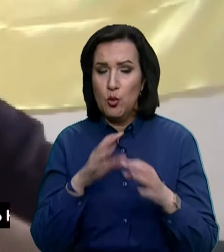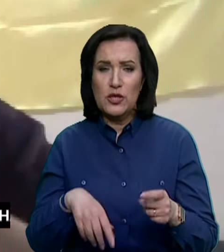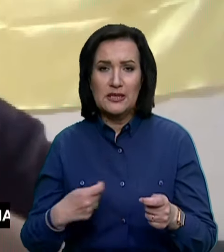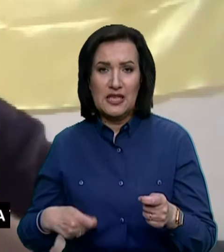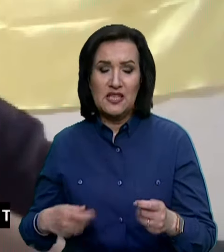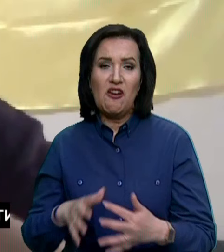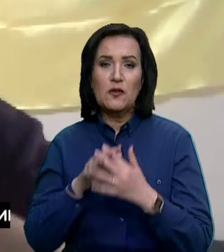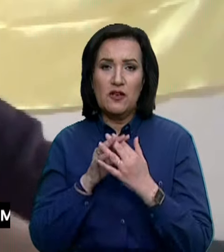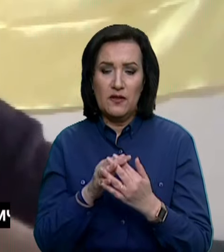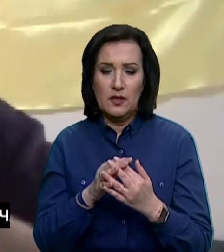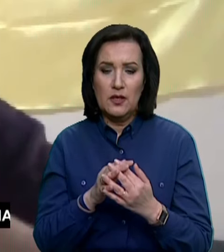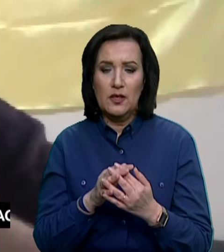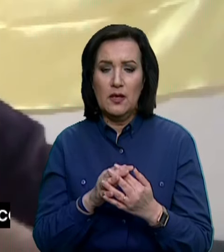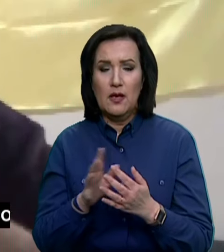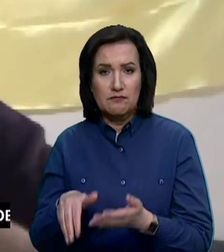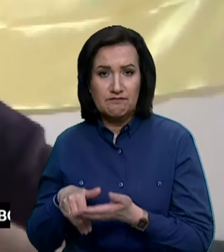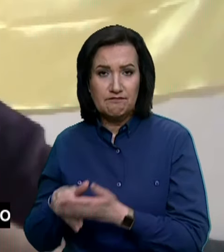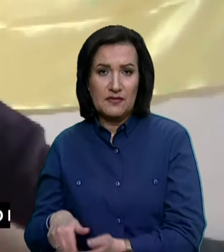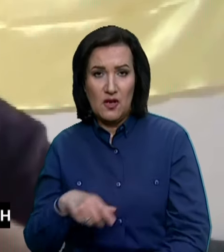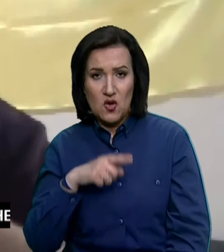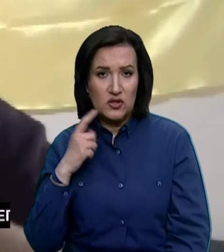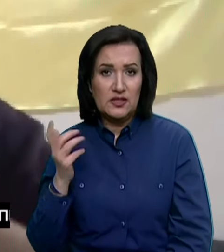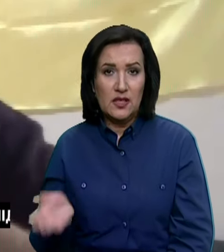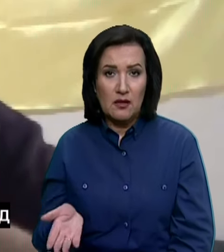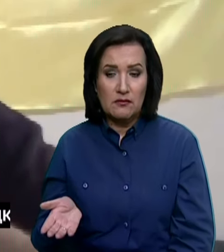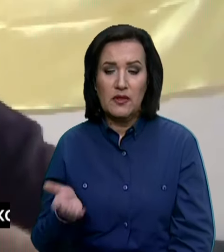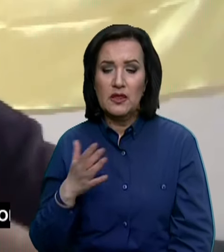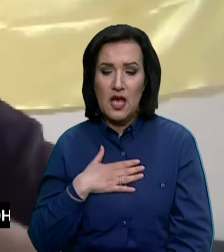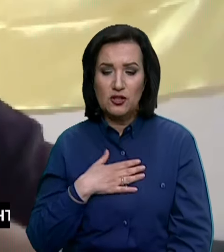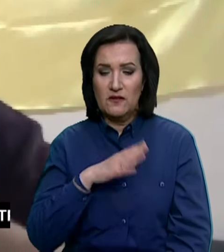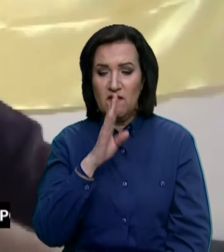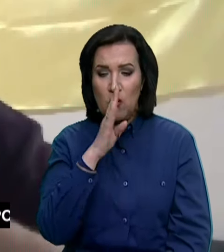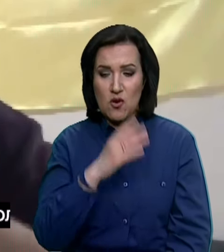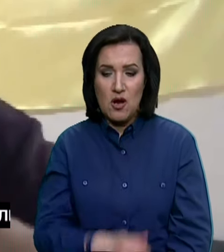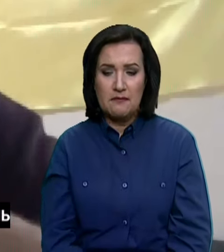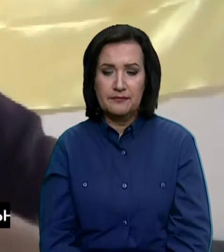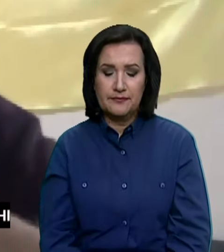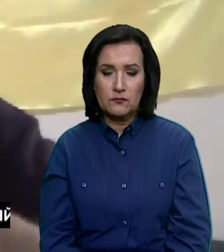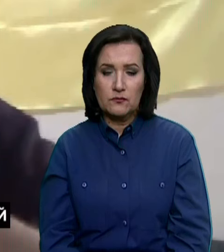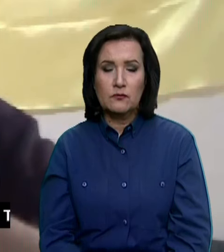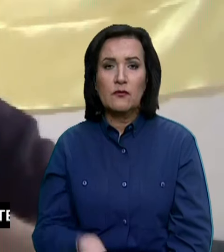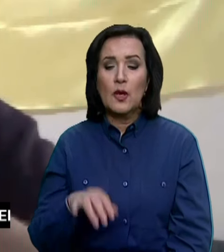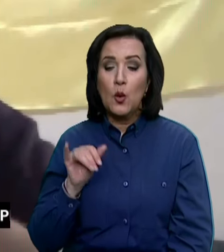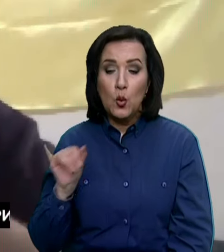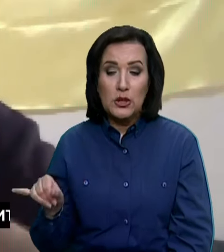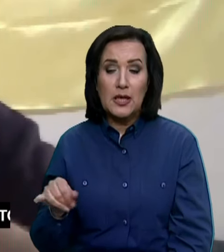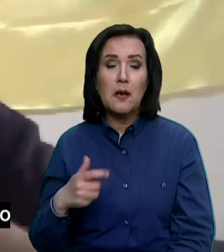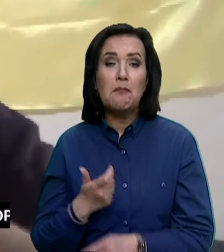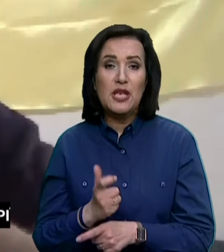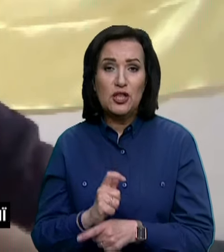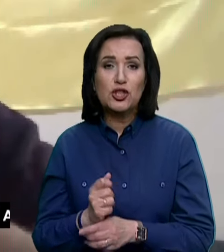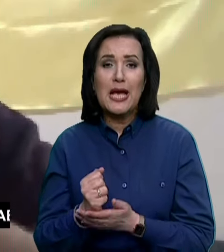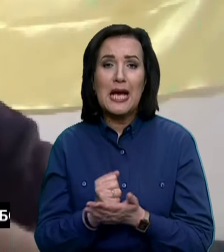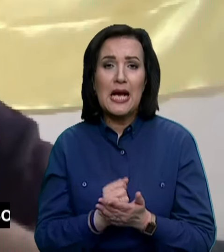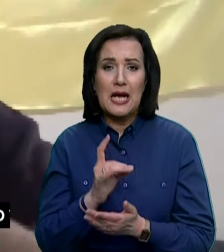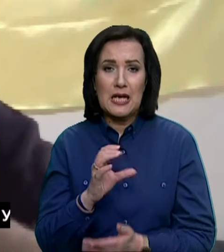затягування війни, воно грає на руку росіянам, нашим ворогам. Вони хто побільше ресурсів.